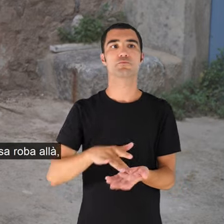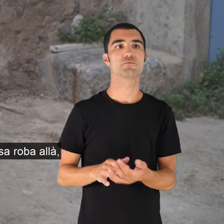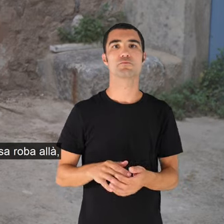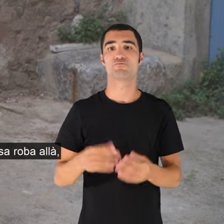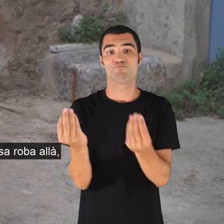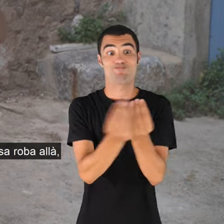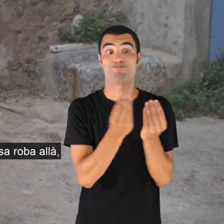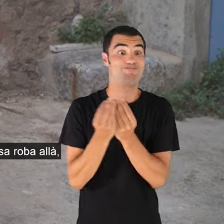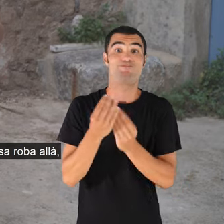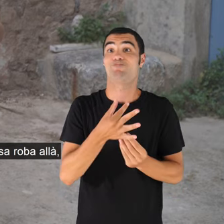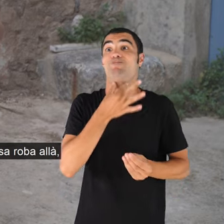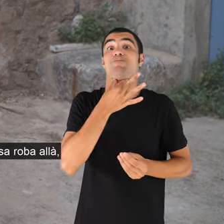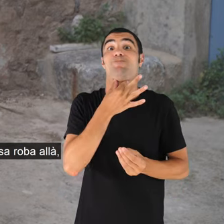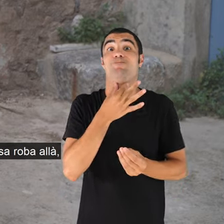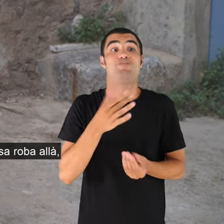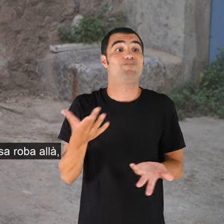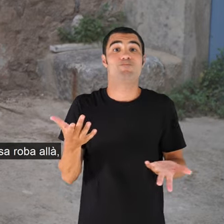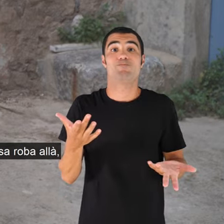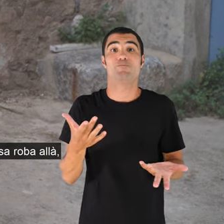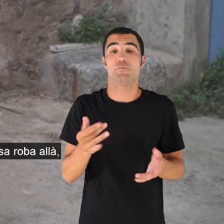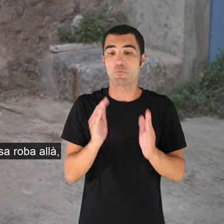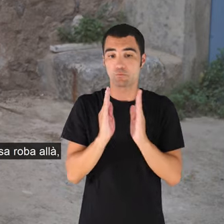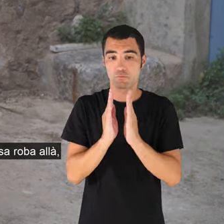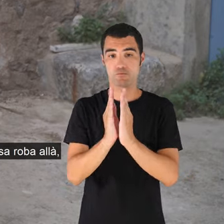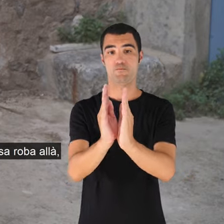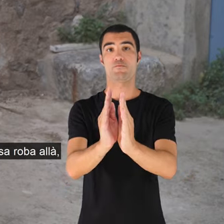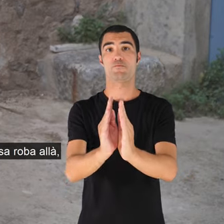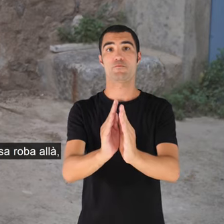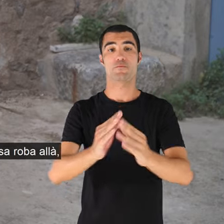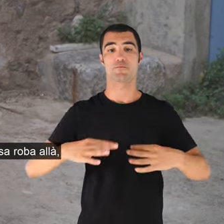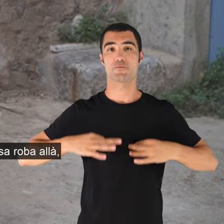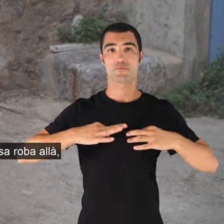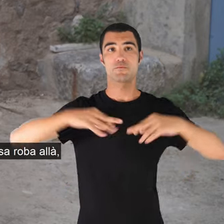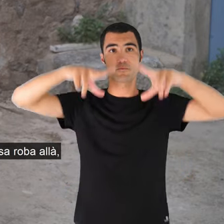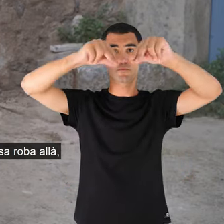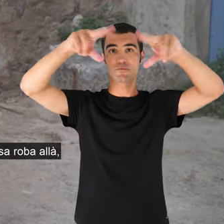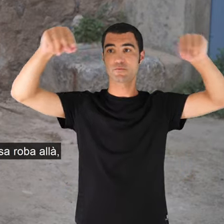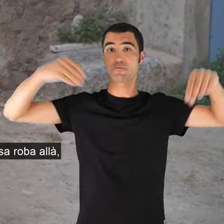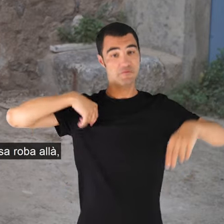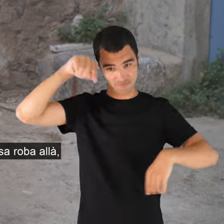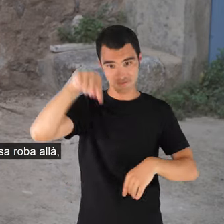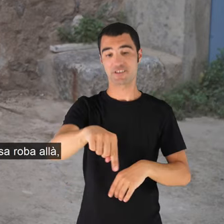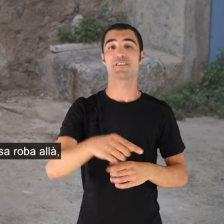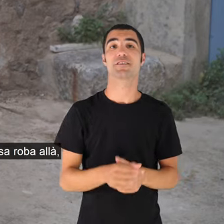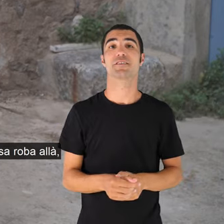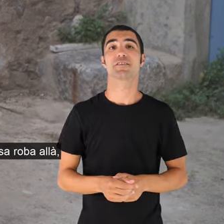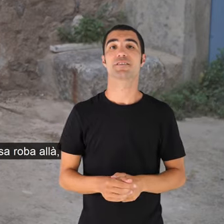teníem un passillo i penjàvem sa roba allà, no m'entens? I teníem